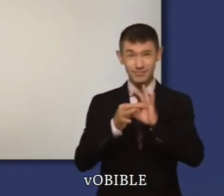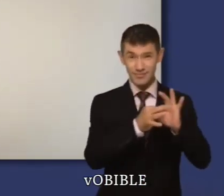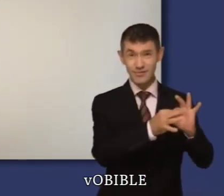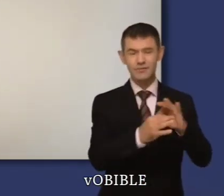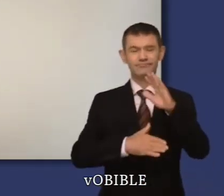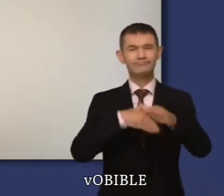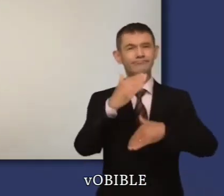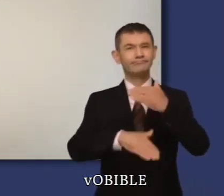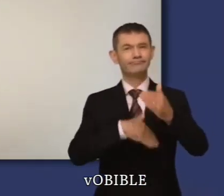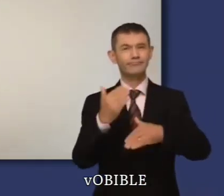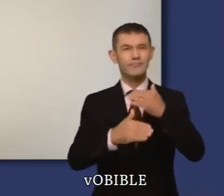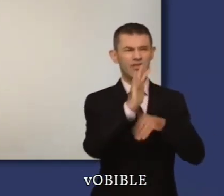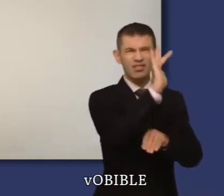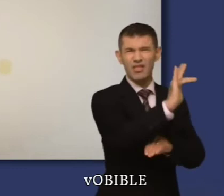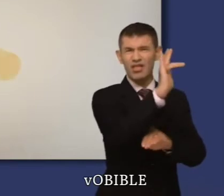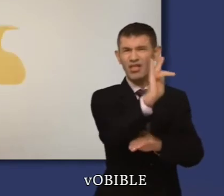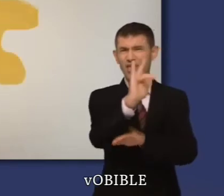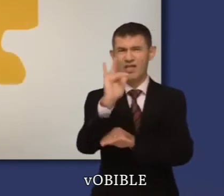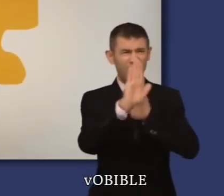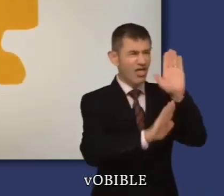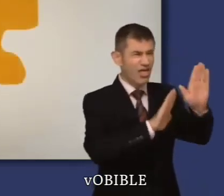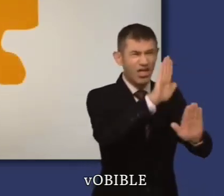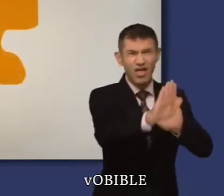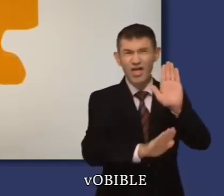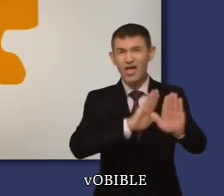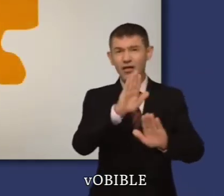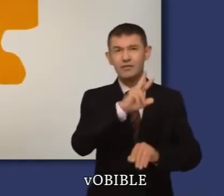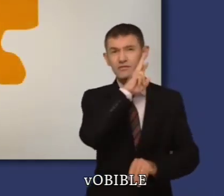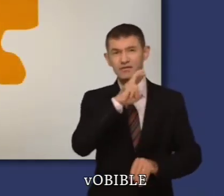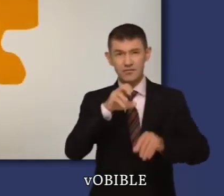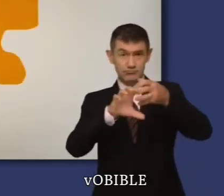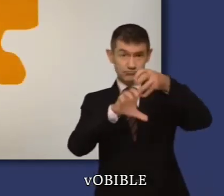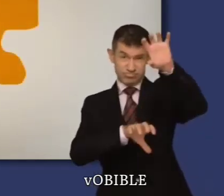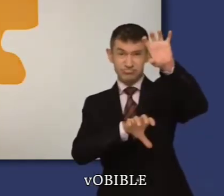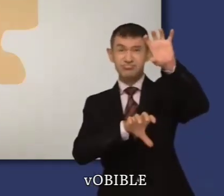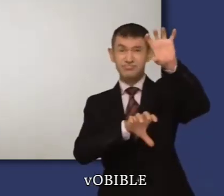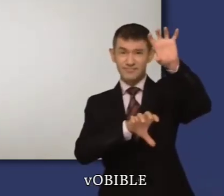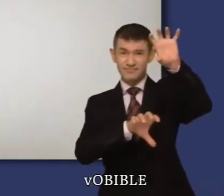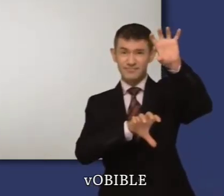deuxième partie, le faux culte se répand dans le pays et Israël est divisé en deux royaumes.